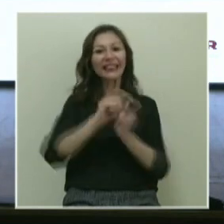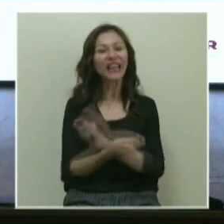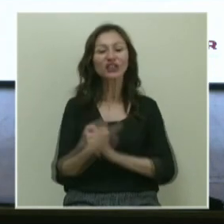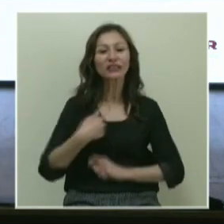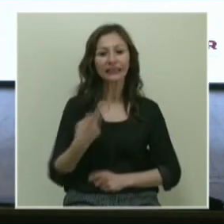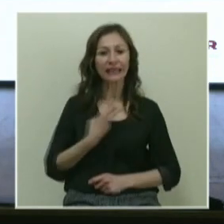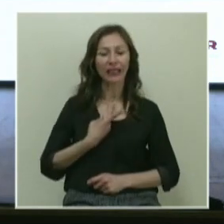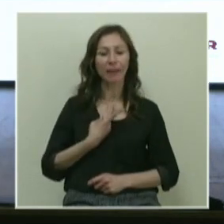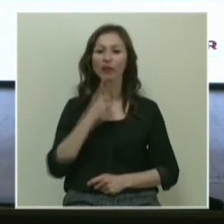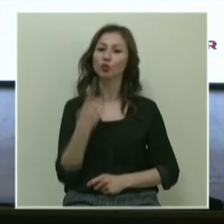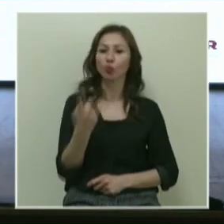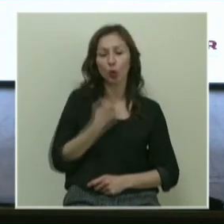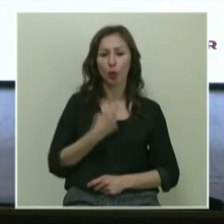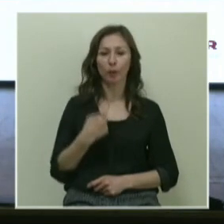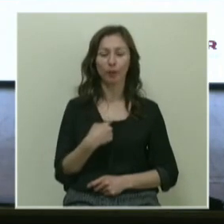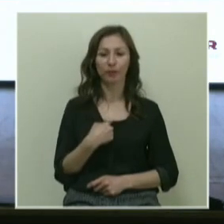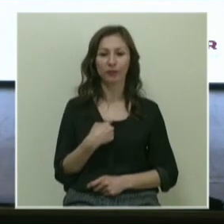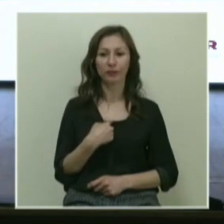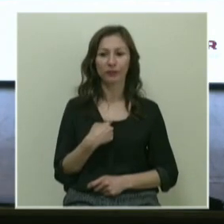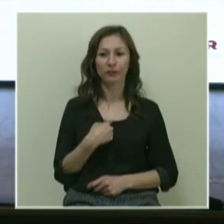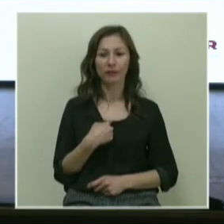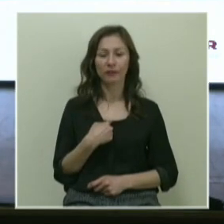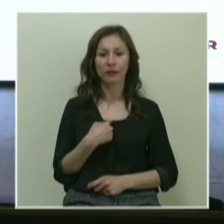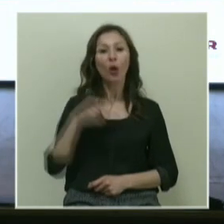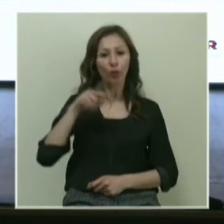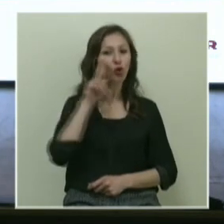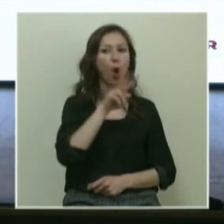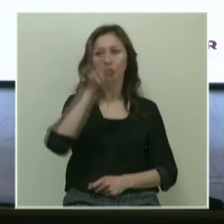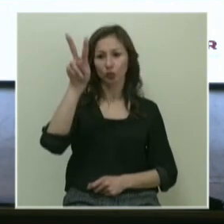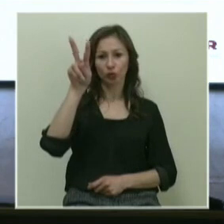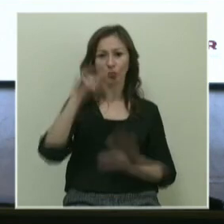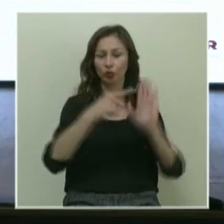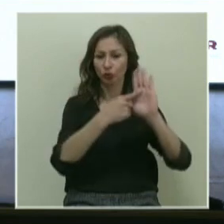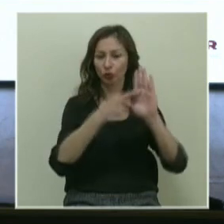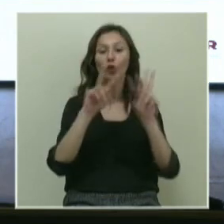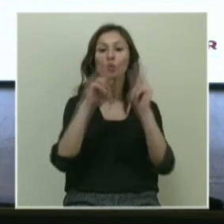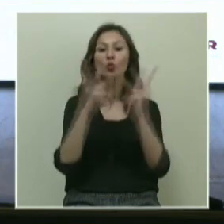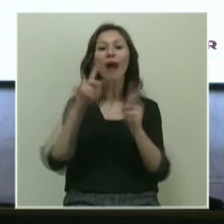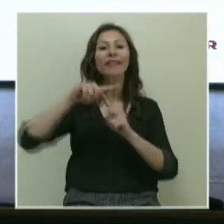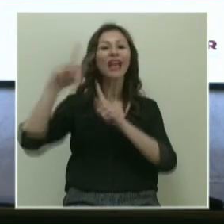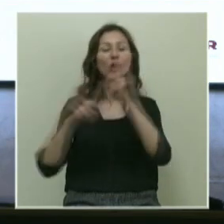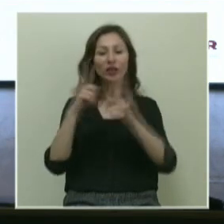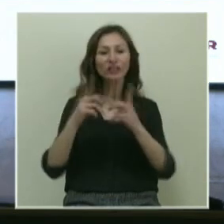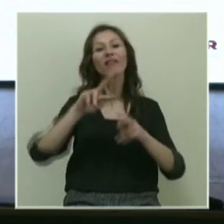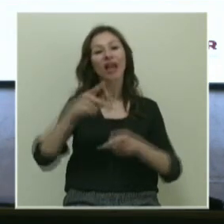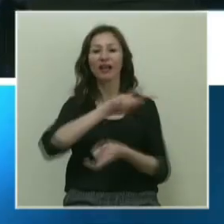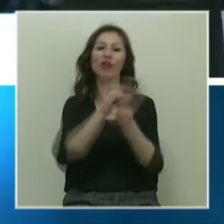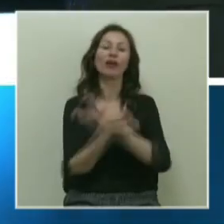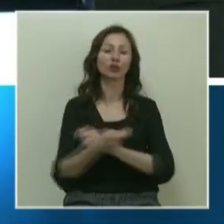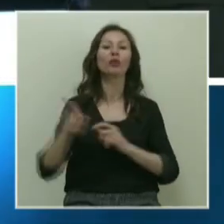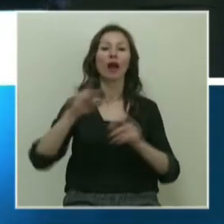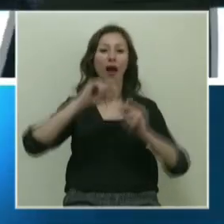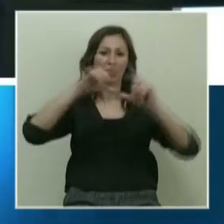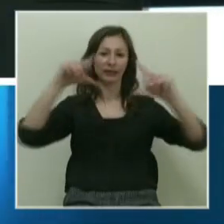diye kendime soruyorum. Bu gördüğünüz dünya teknoloji yaratma veya inovasyon haritası.